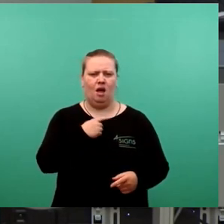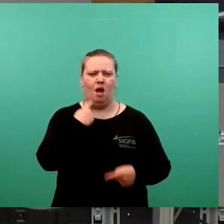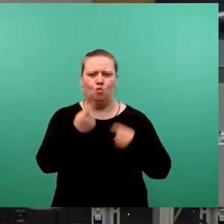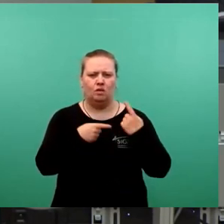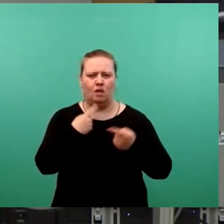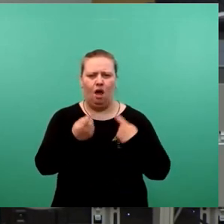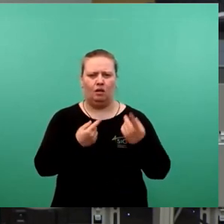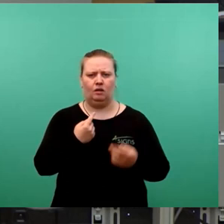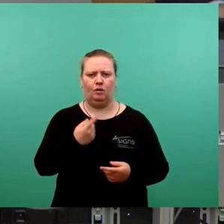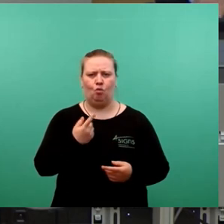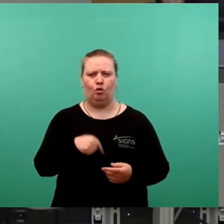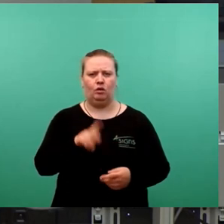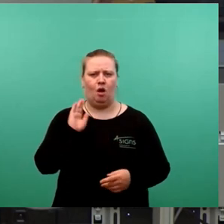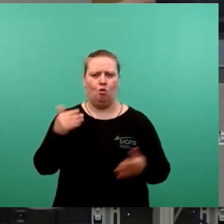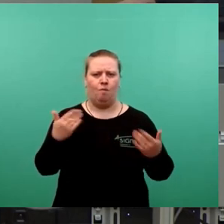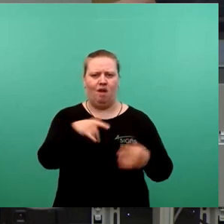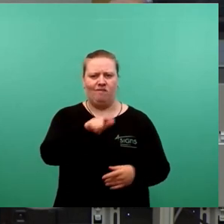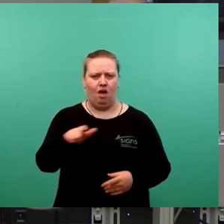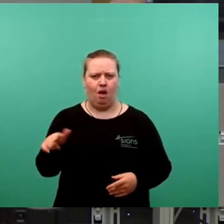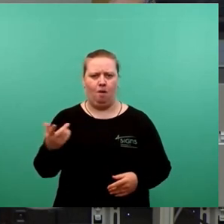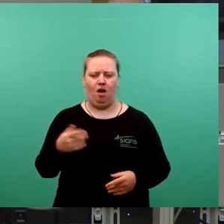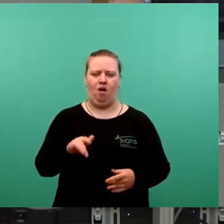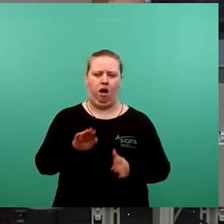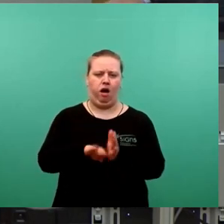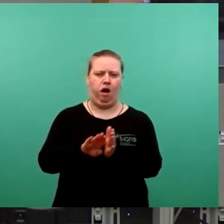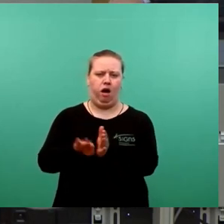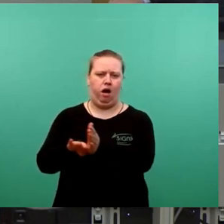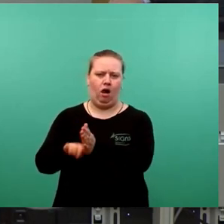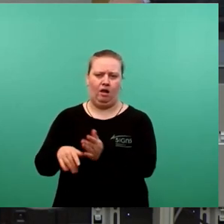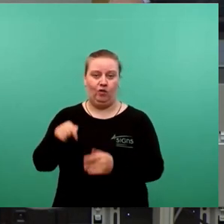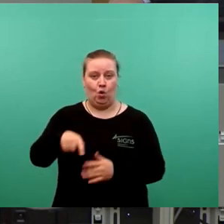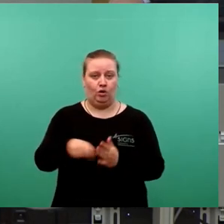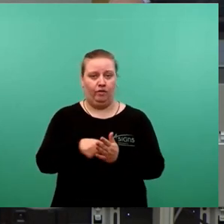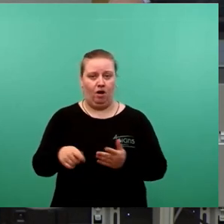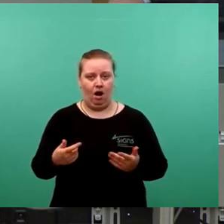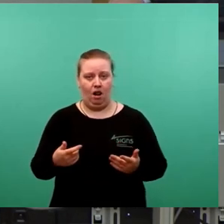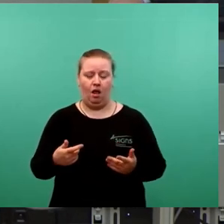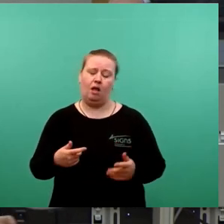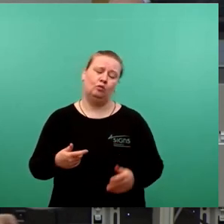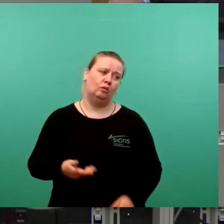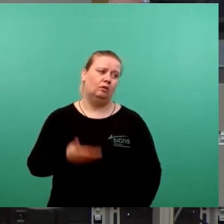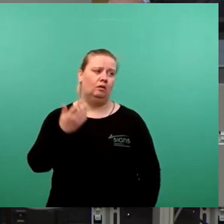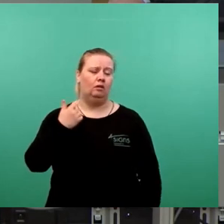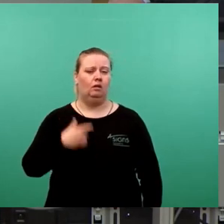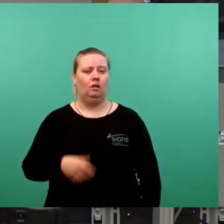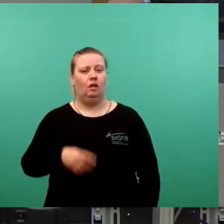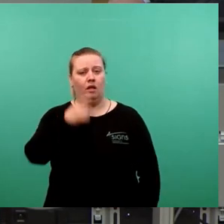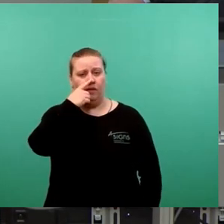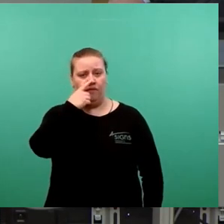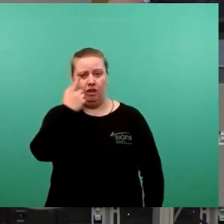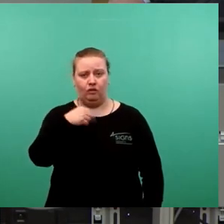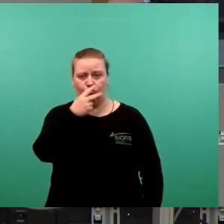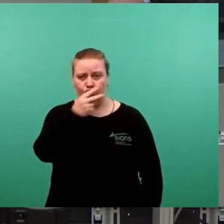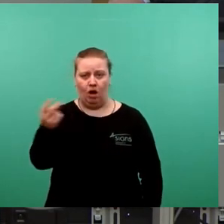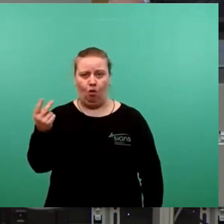hier über die Bewerberinnen und Bewerber gefallen sind, die heute zur Wahl stehen, mit Verlaub. Wenn man sich das anguckt, ich